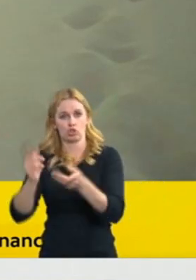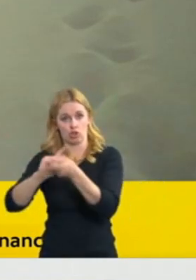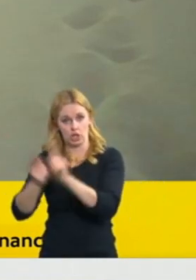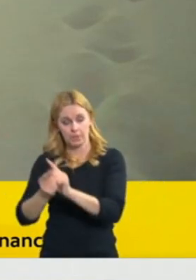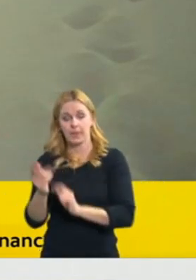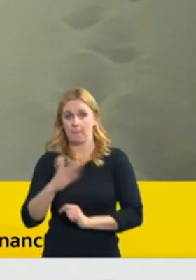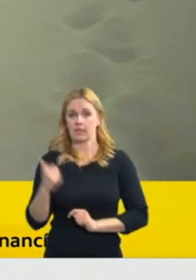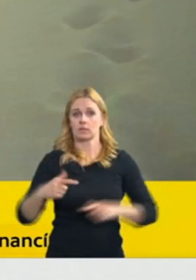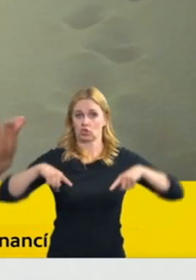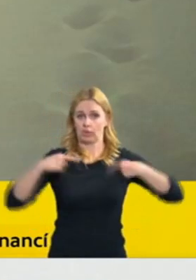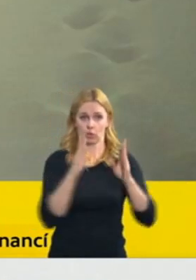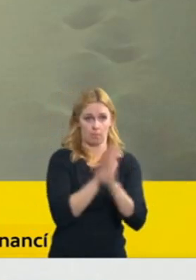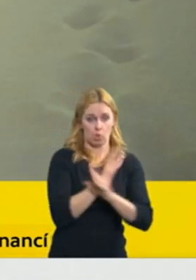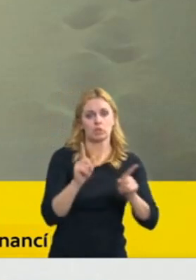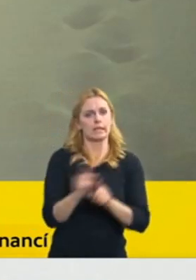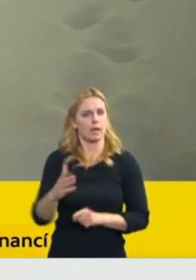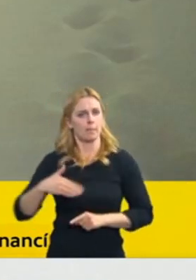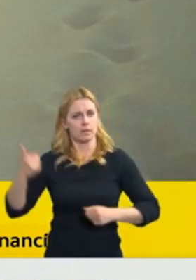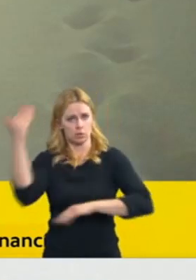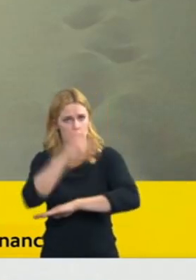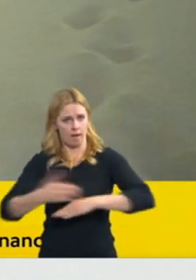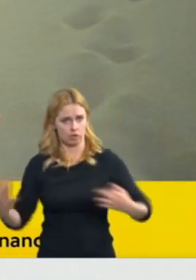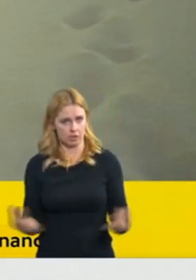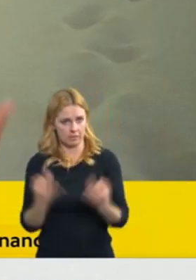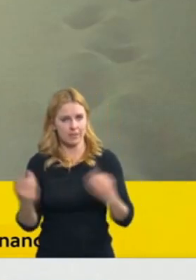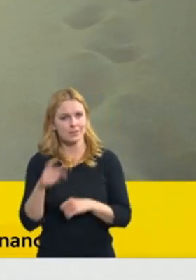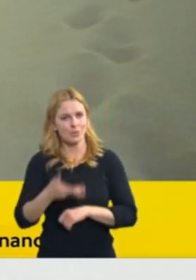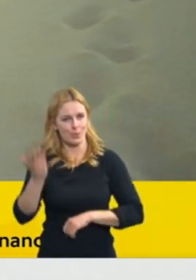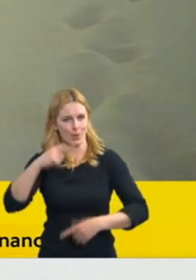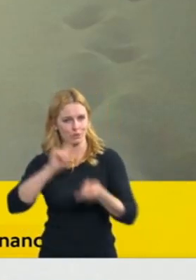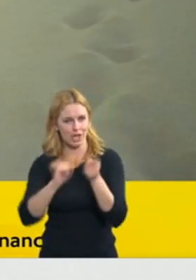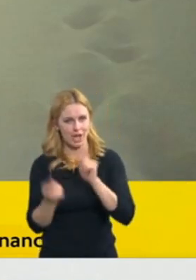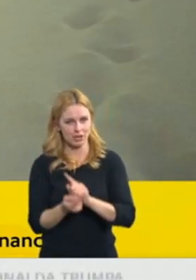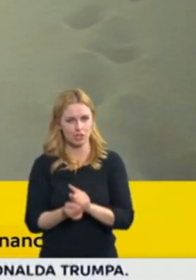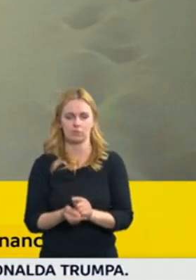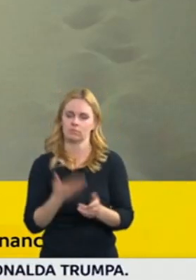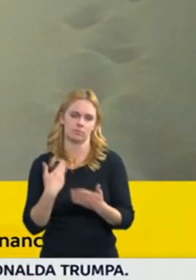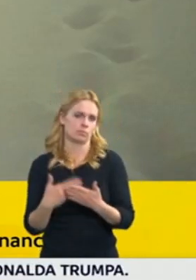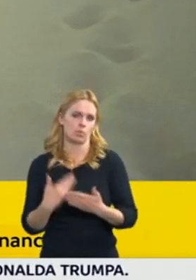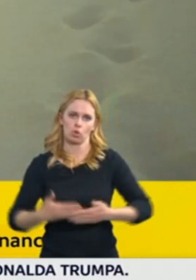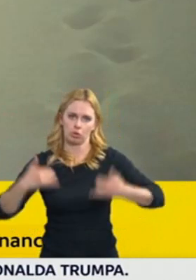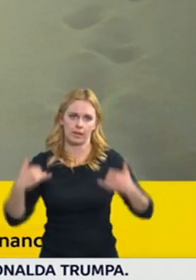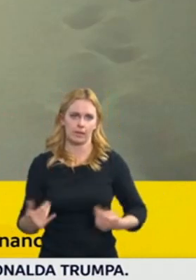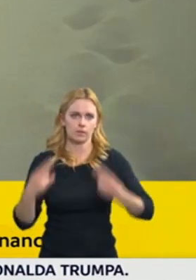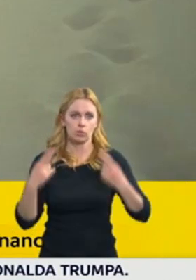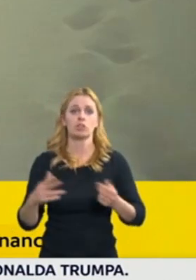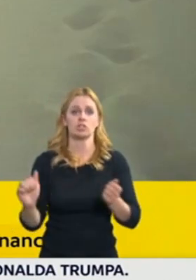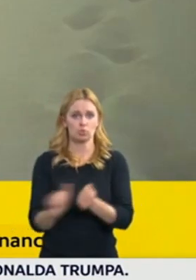zahraničních věcí. Je to problematika toho, kdy pokračuje, neustále prodloužuje se těžba v Polském jednodelném